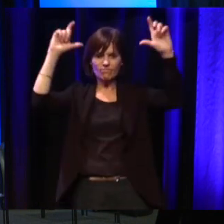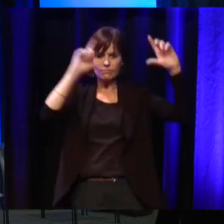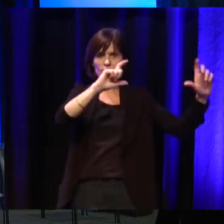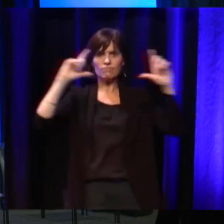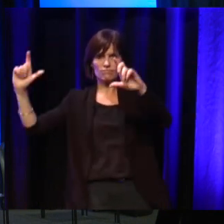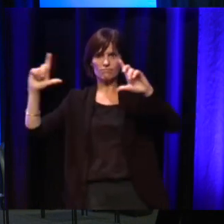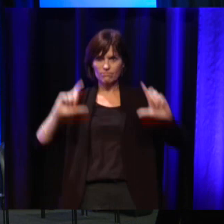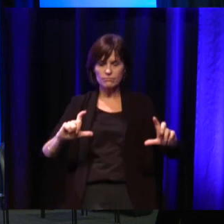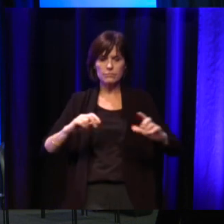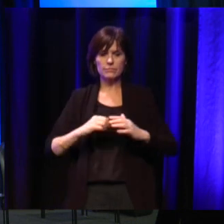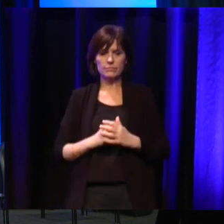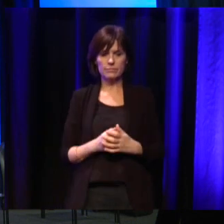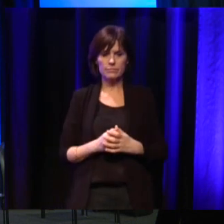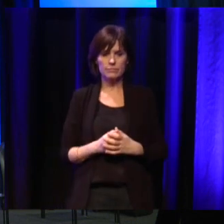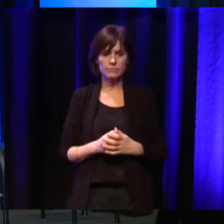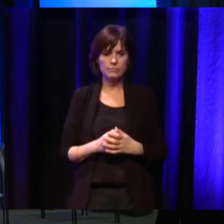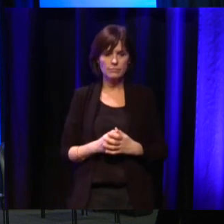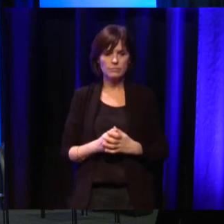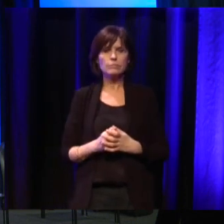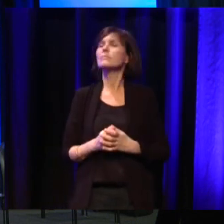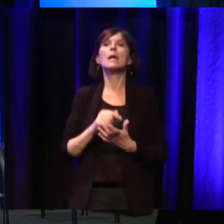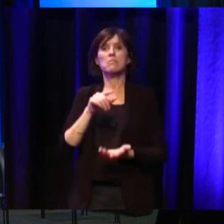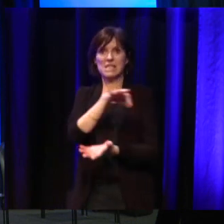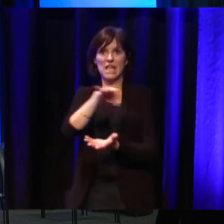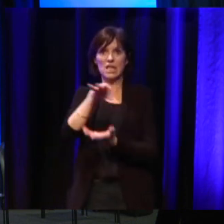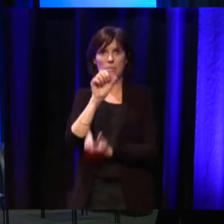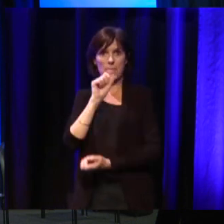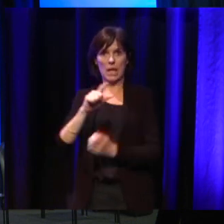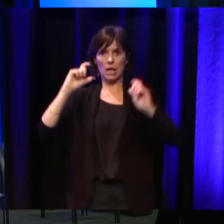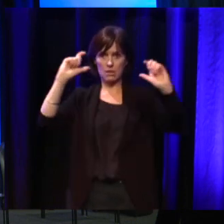des aspects philanthropiques, des aspects politiques et des aspects privés.